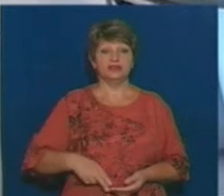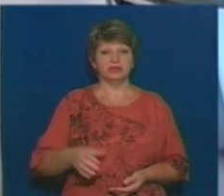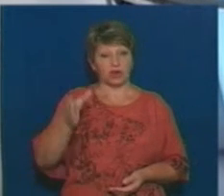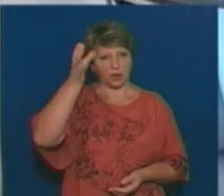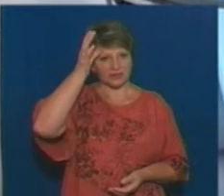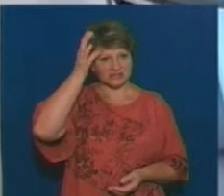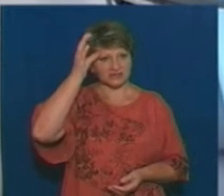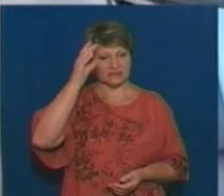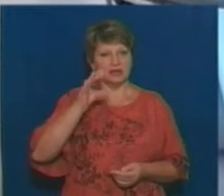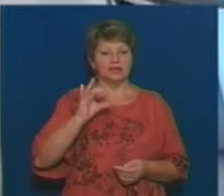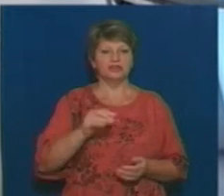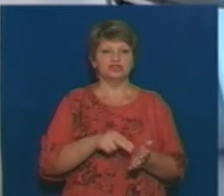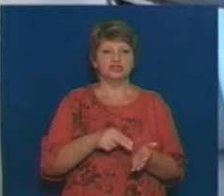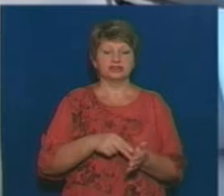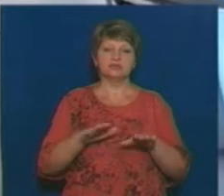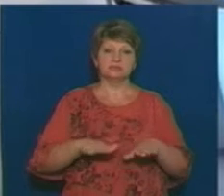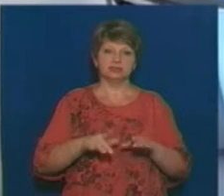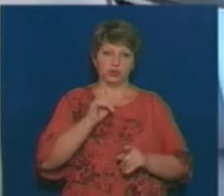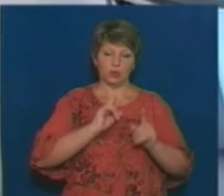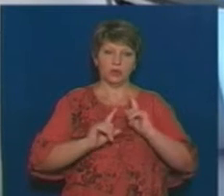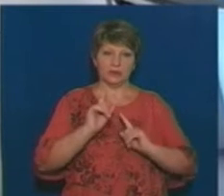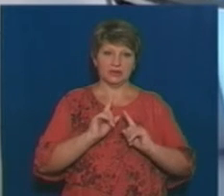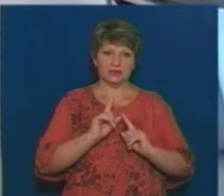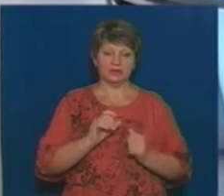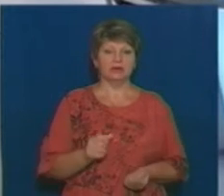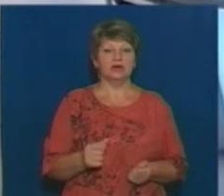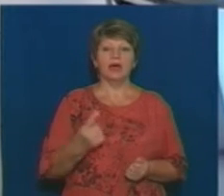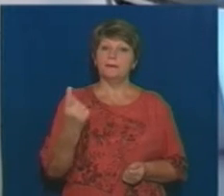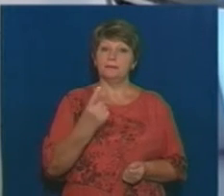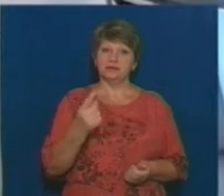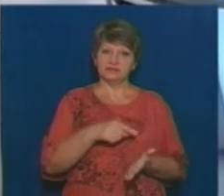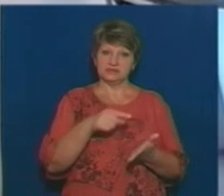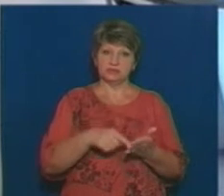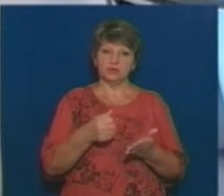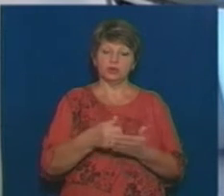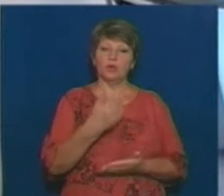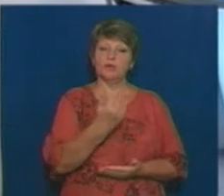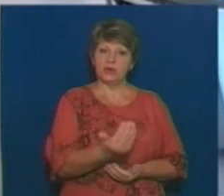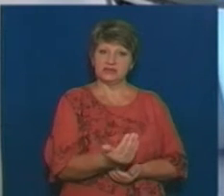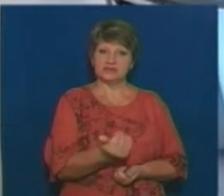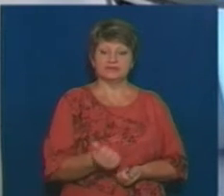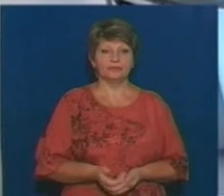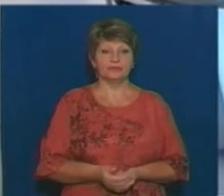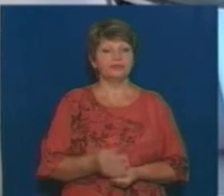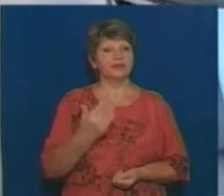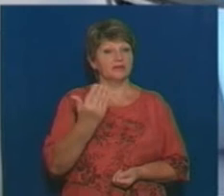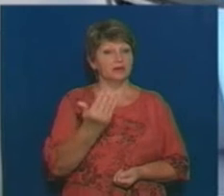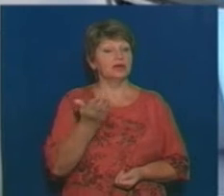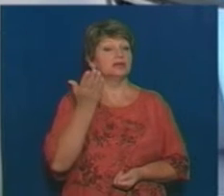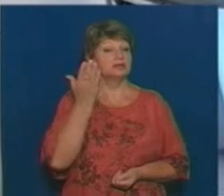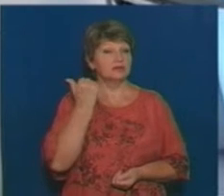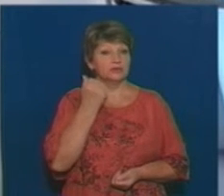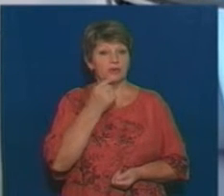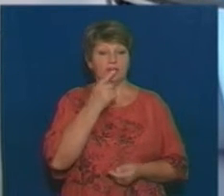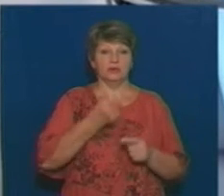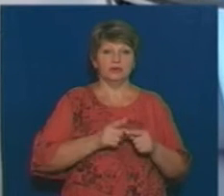та гуманітарної політики Черкаської міської ради. Артура, перше запитання до вас. Ви давно досліджуєте хід